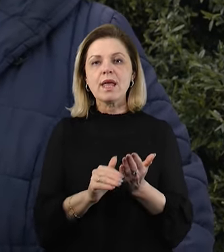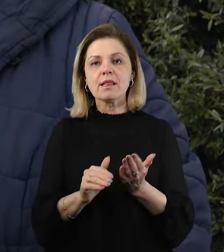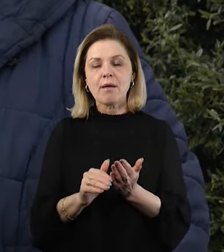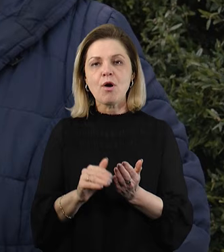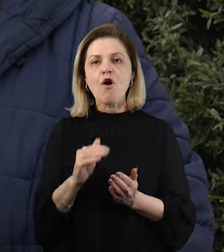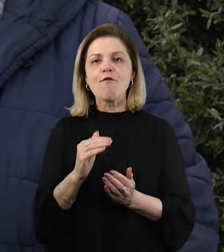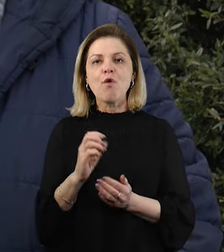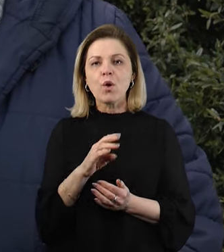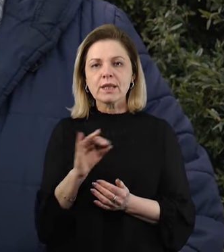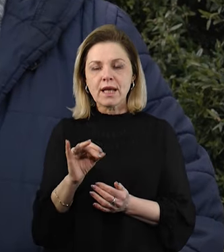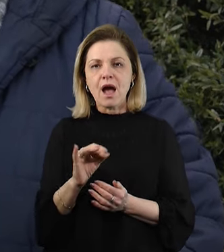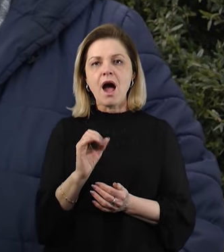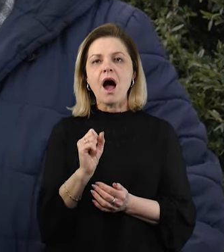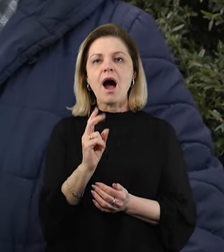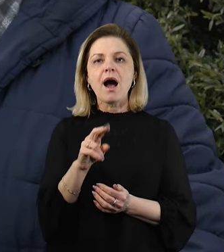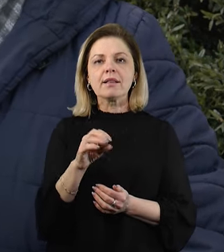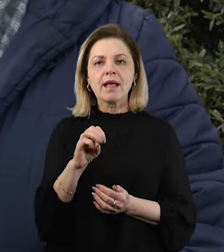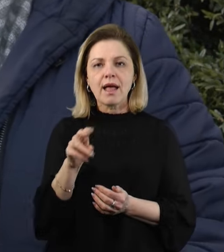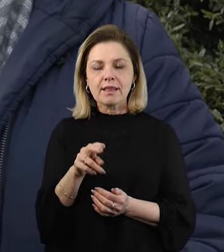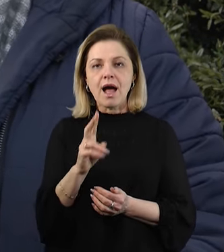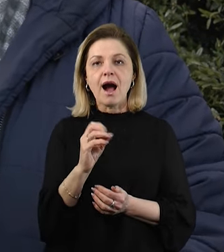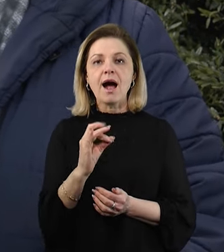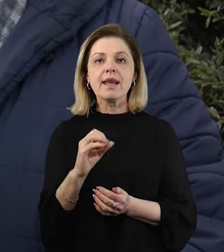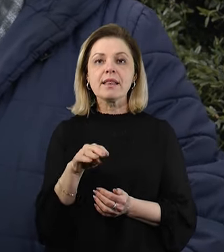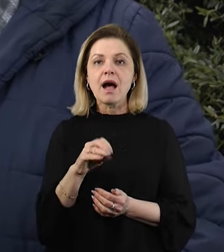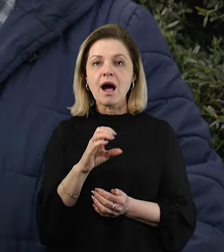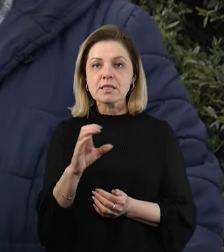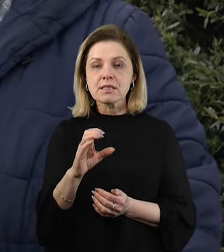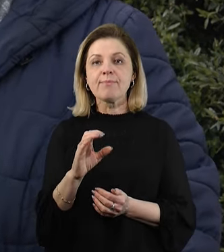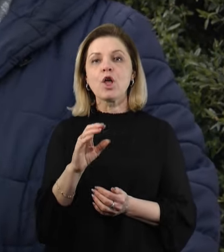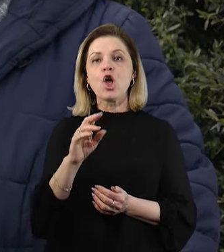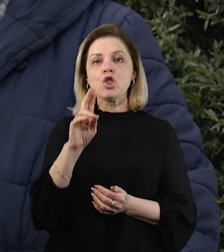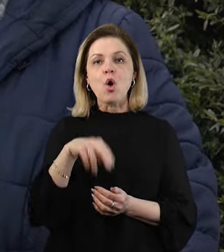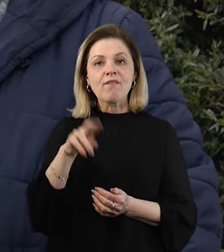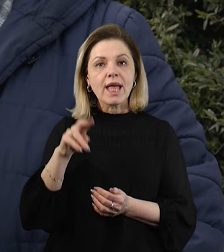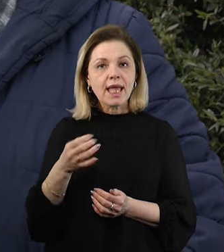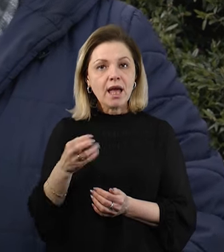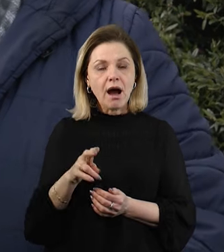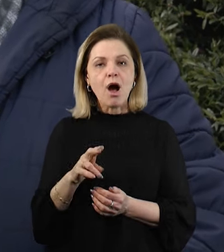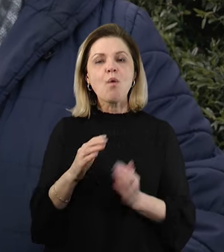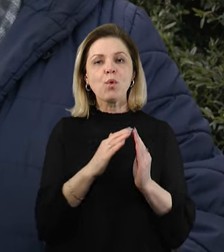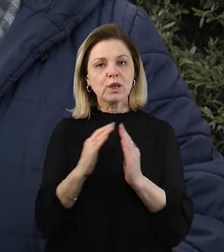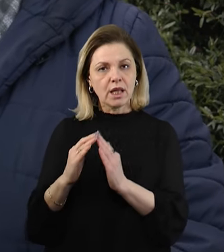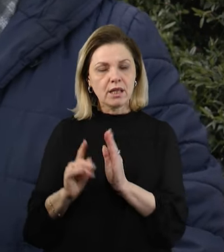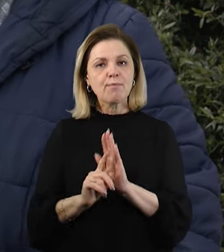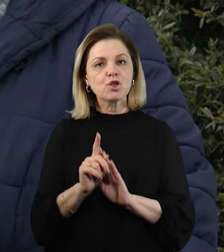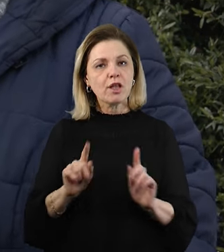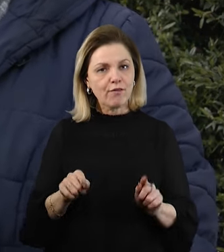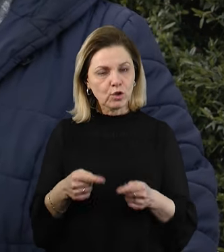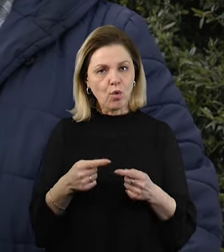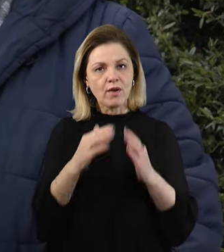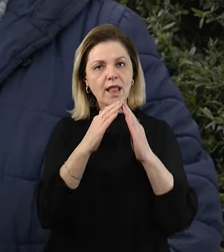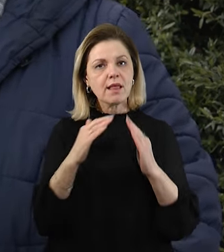фондам «Актет», «Норвежцям», «Карітасу» будинки починають відновлюватися, дахи